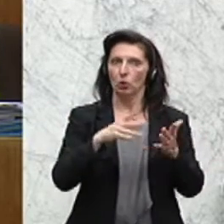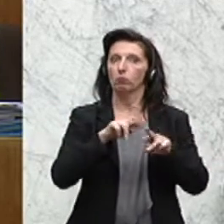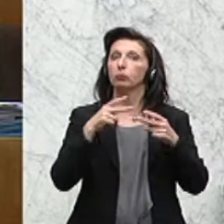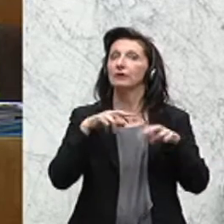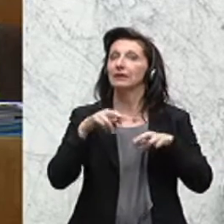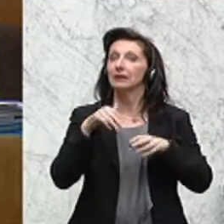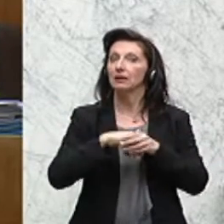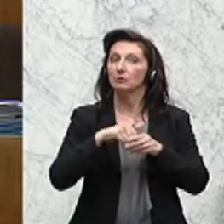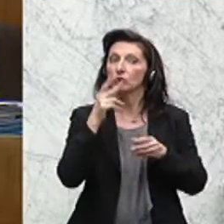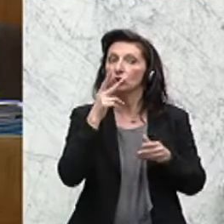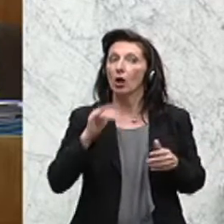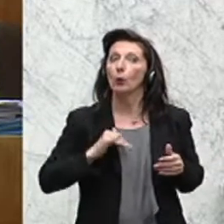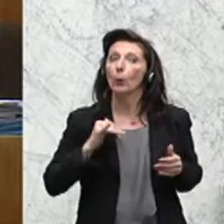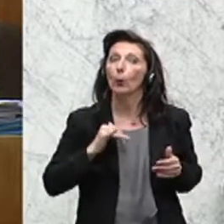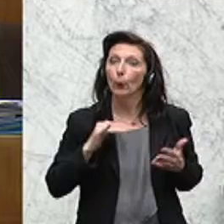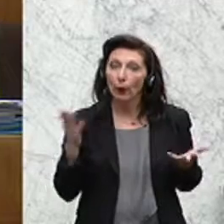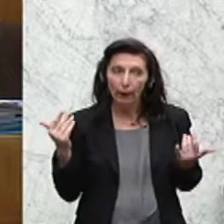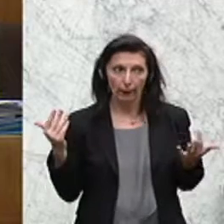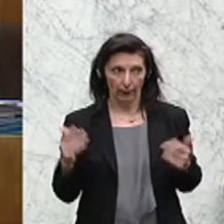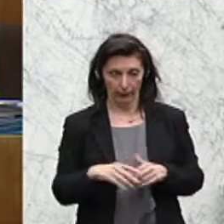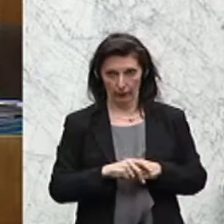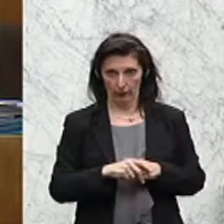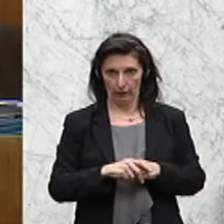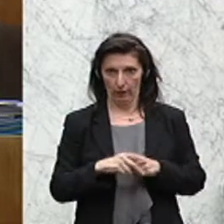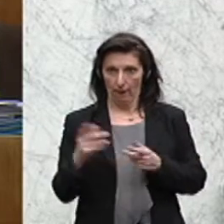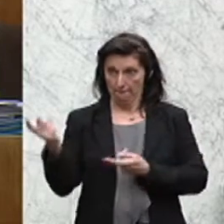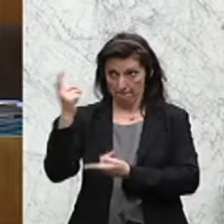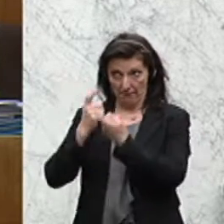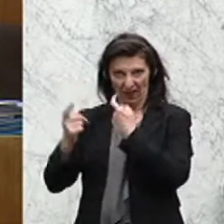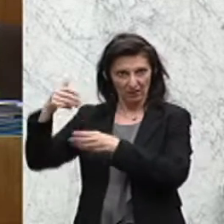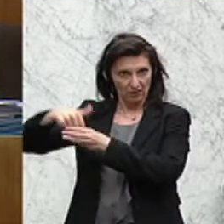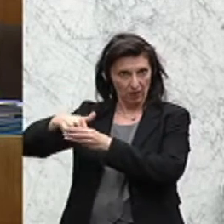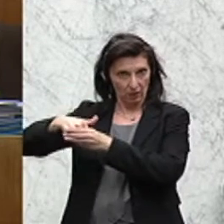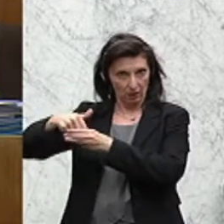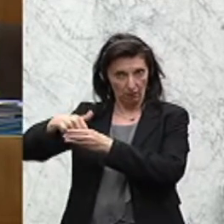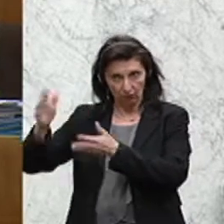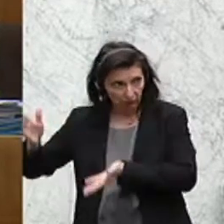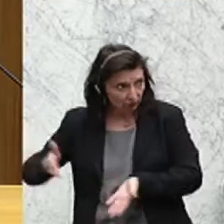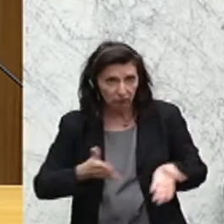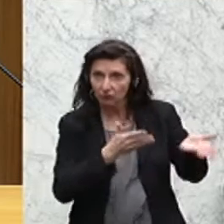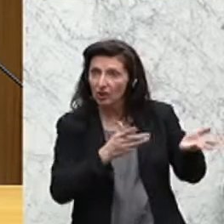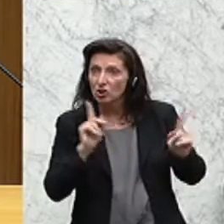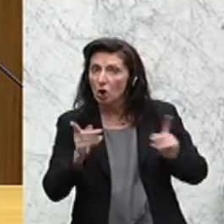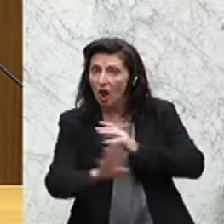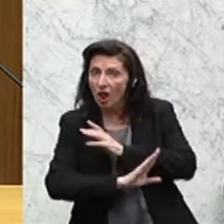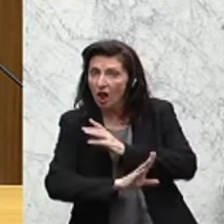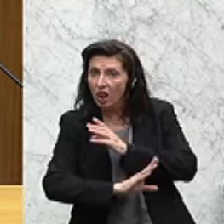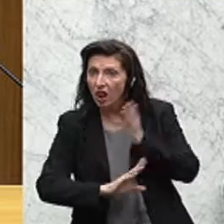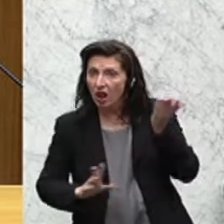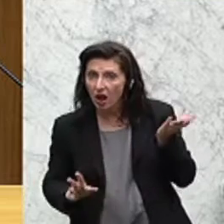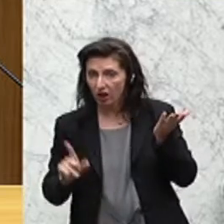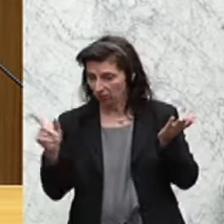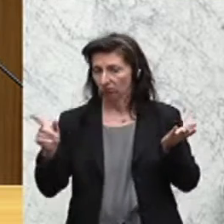schauen wir, dass wir die jungen Leute, die jetzt mit der Welle der Migration gekommen sind, zu Lehrlingen machen. Das sind